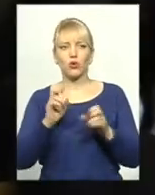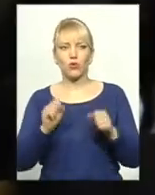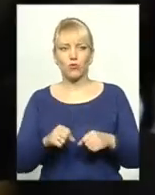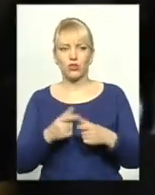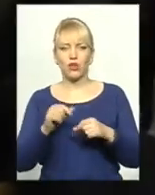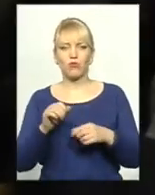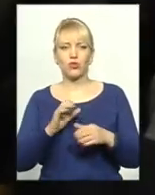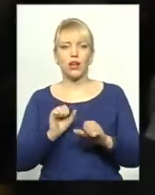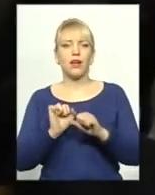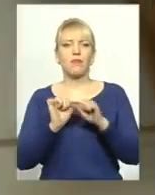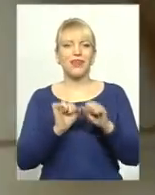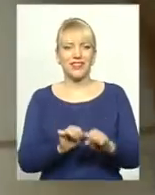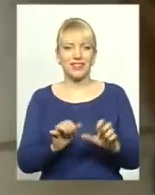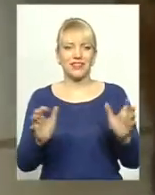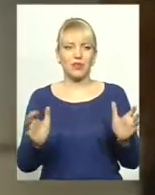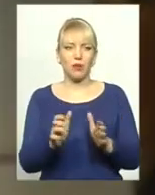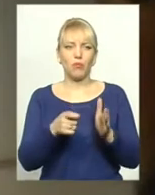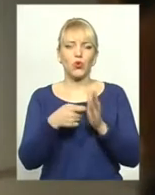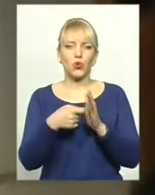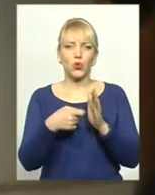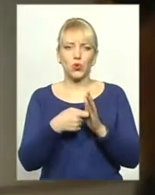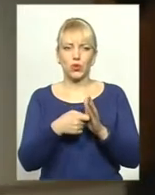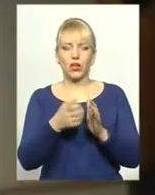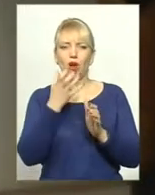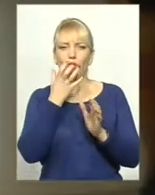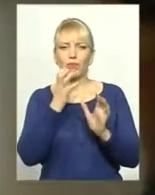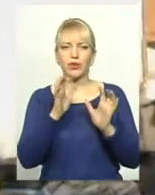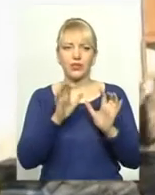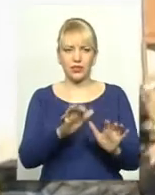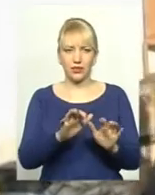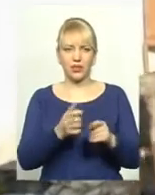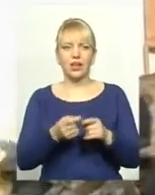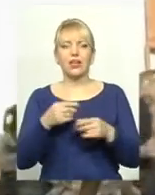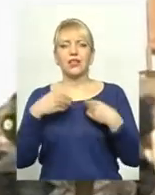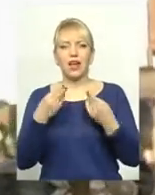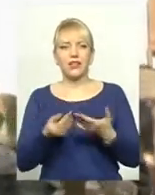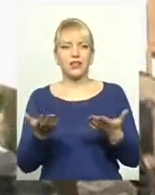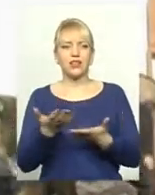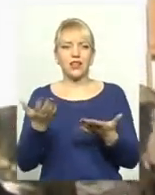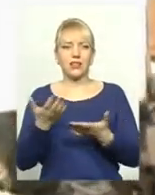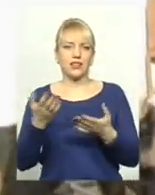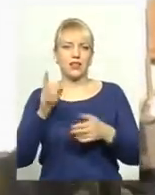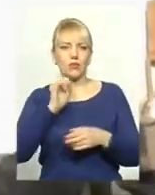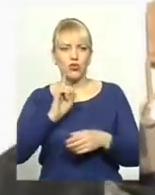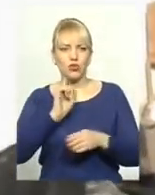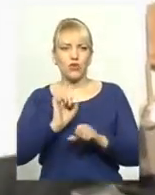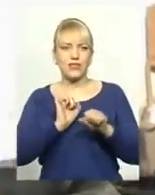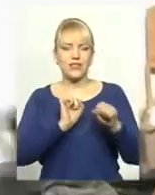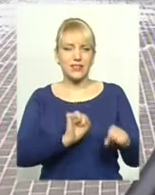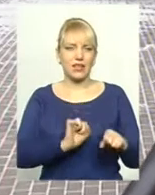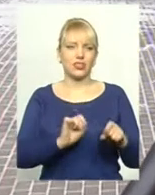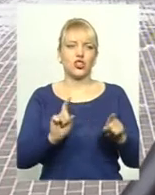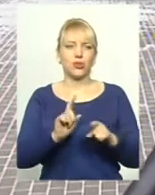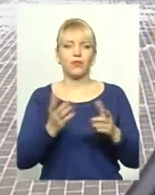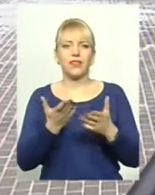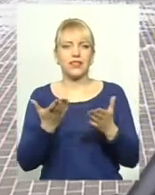приютіть, прихистіть, підгодуйте, обігрійте, зробіть якийсь тимчасовий захист, для того, щоб десь в